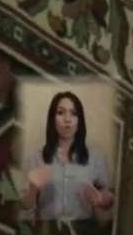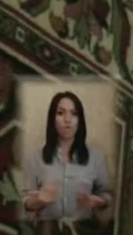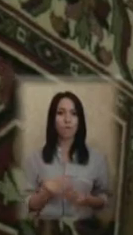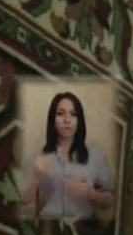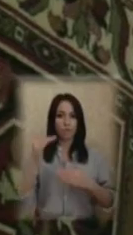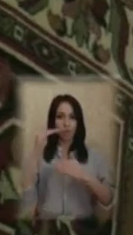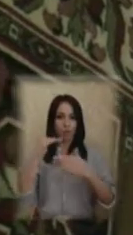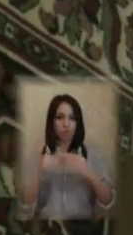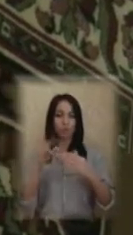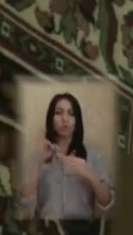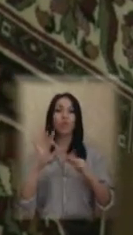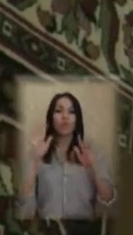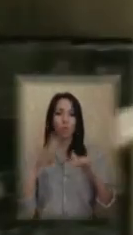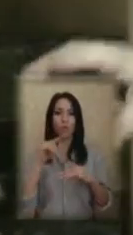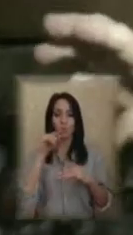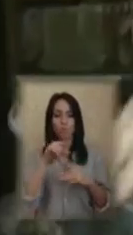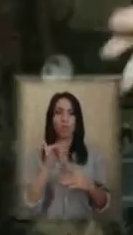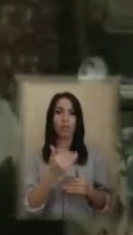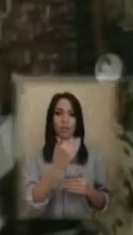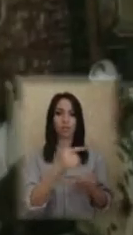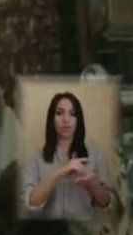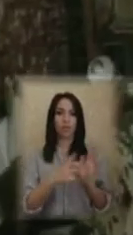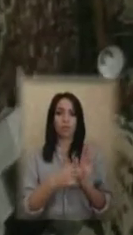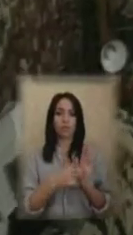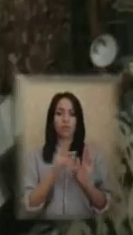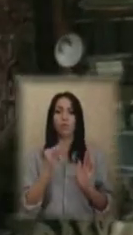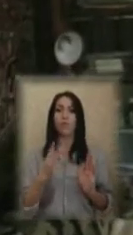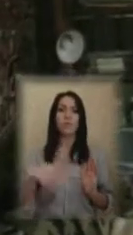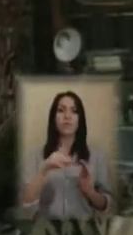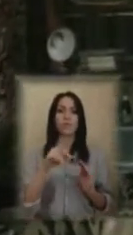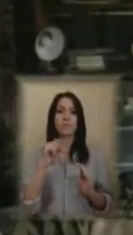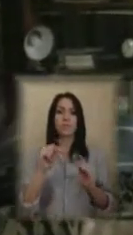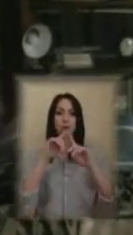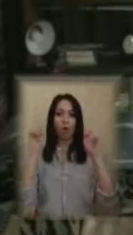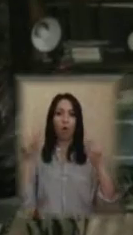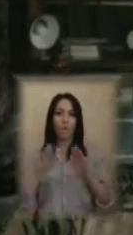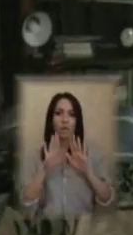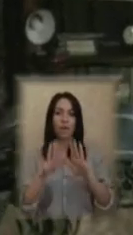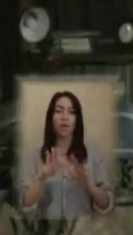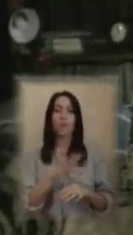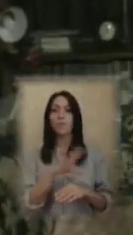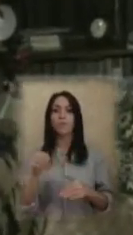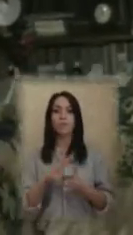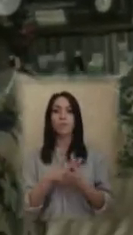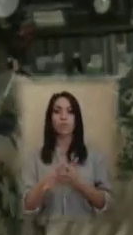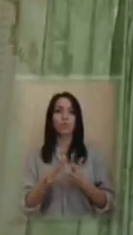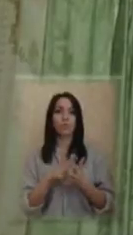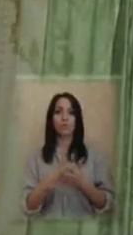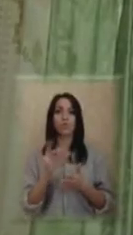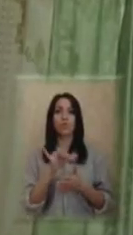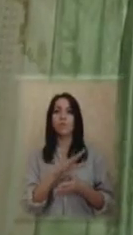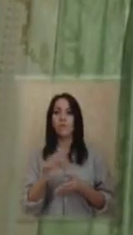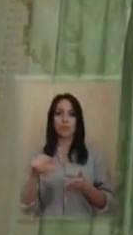дощ дістався і її оселі. І везде за коврами, везде тече, і во всіх кімнатах.